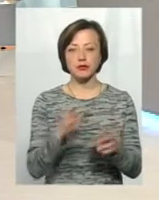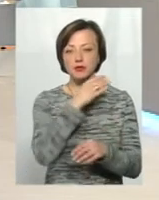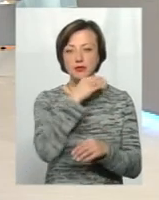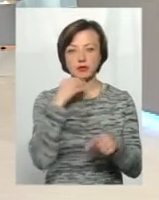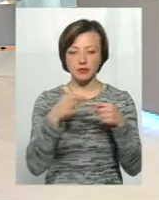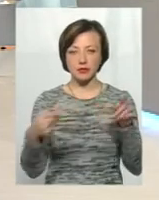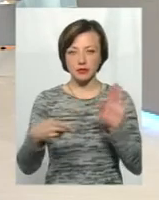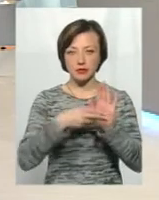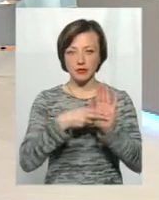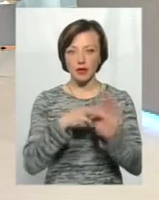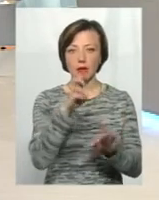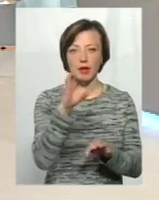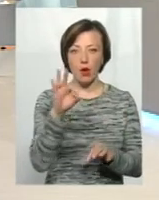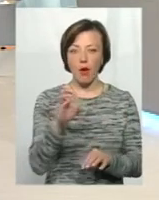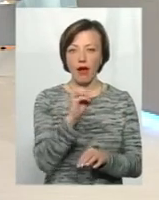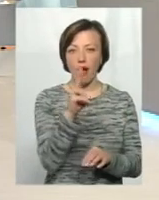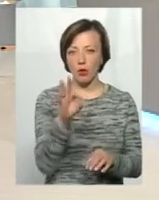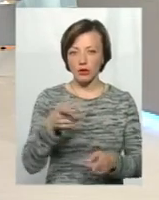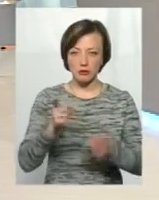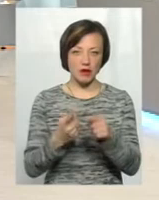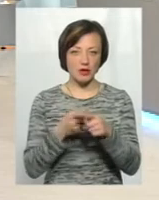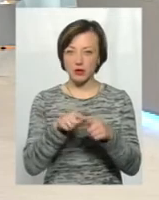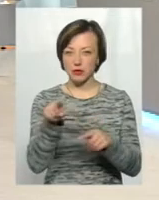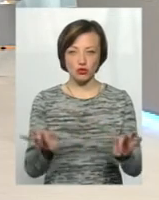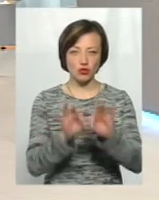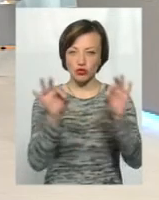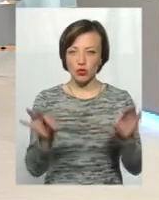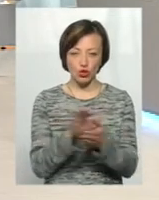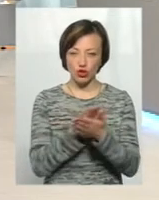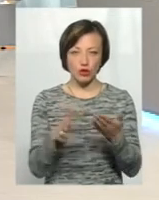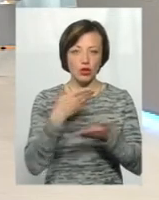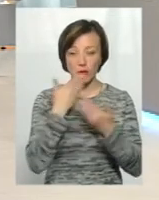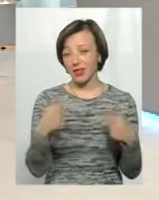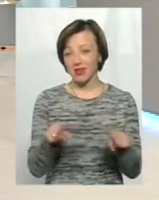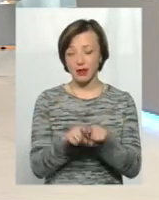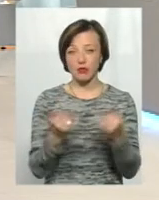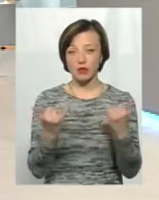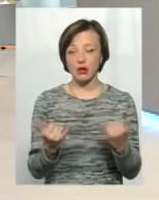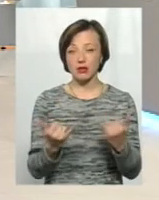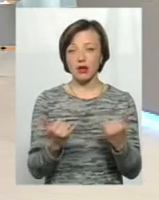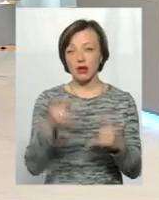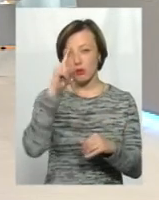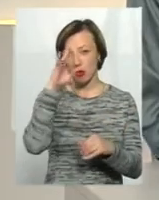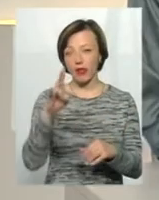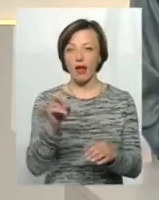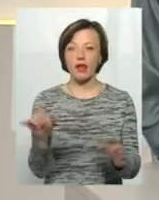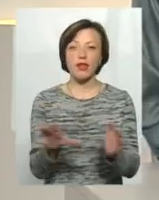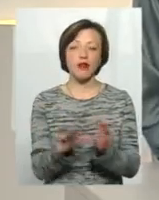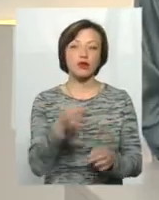втепляють марку «Біо» і «Еко», а насправді там навіть нічого біологічного немає, так само зараз у популярність на